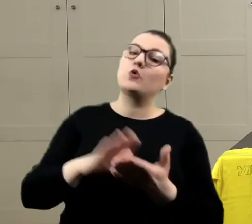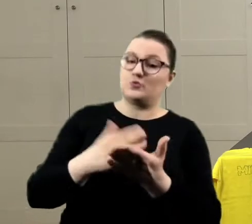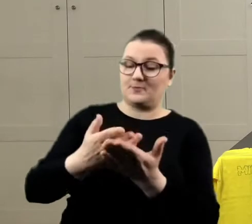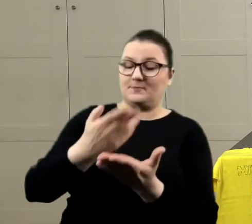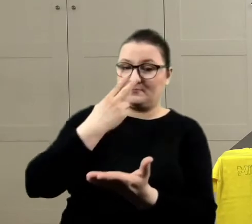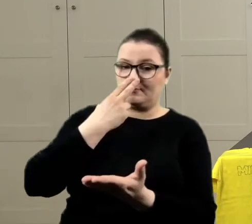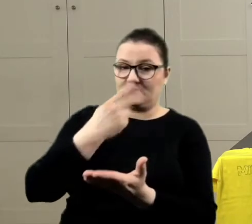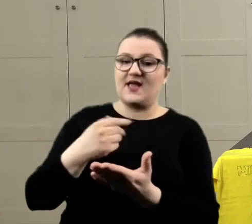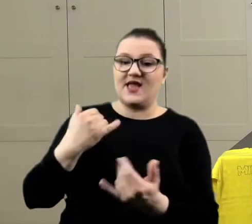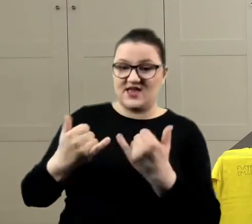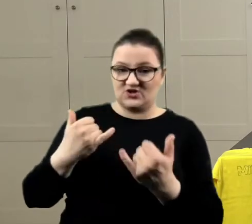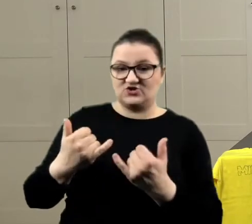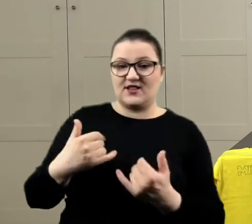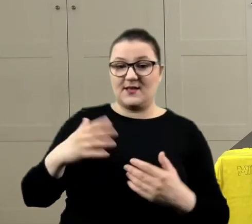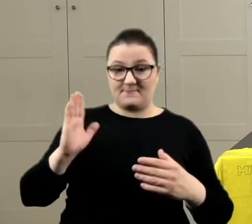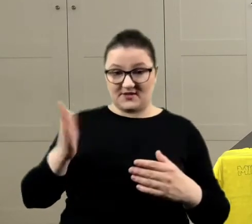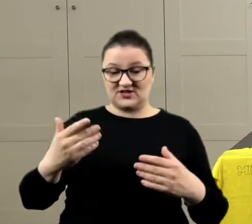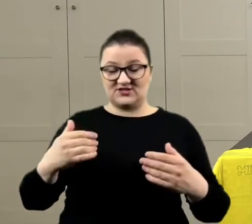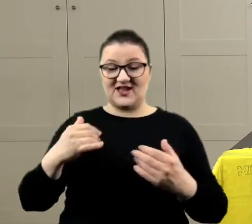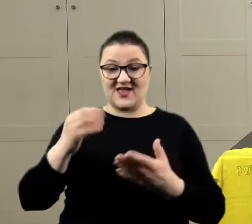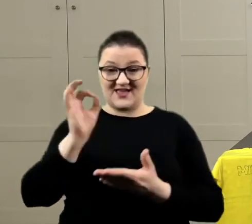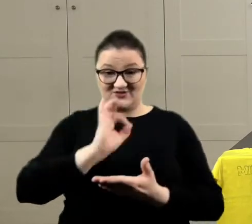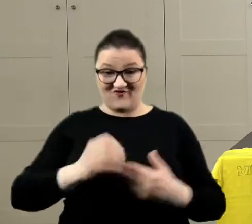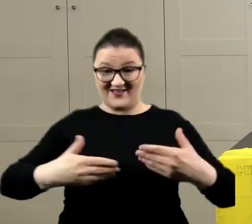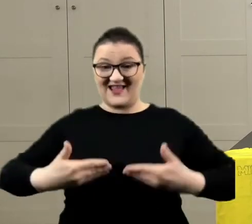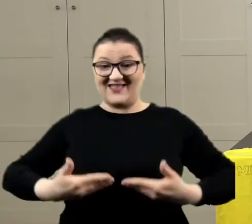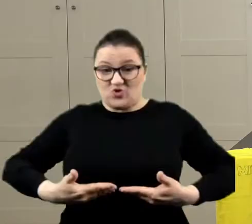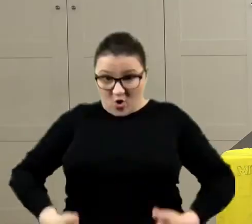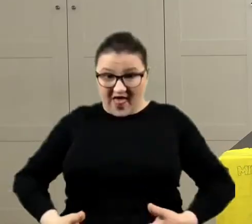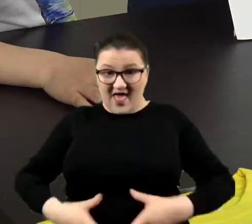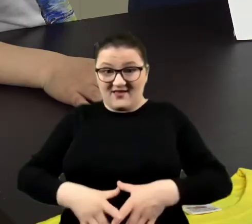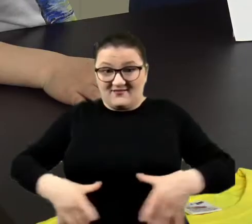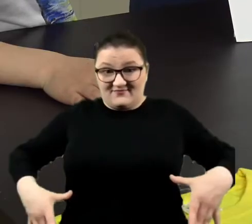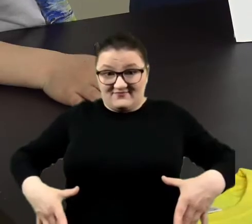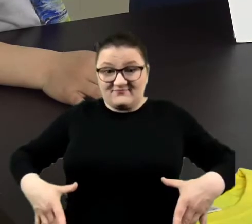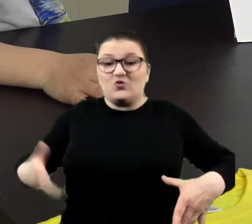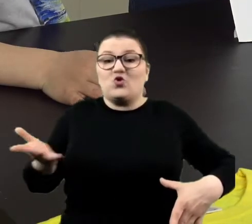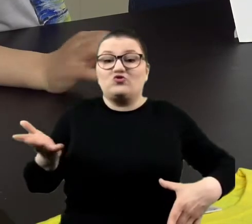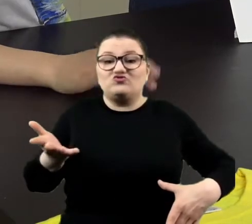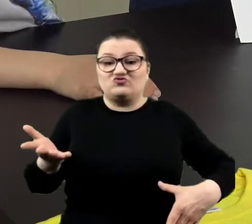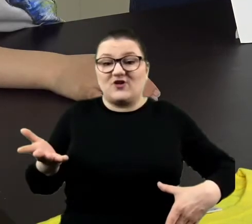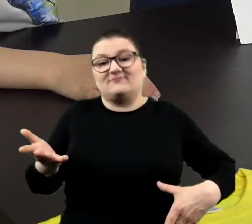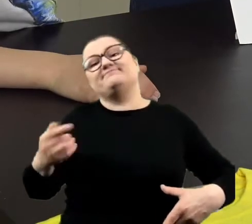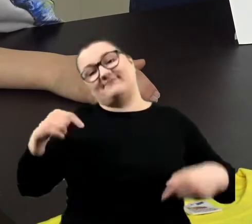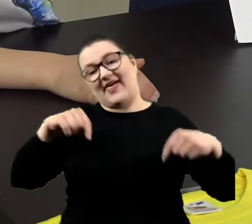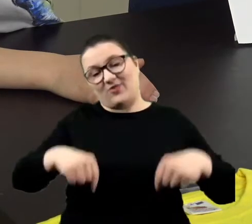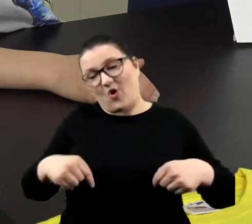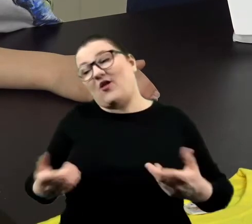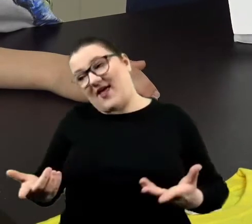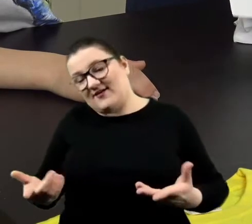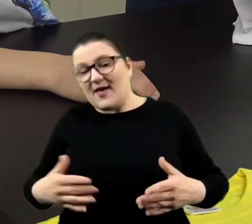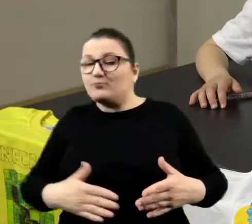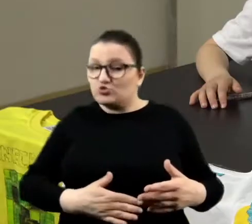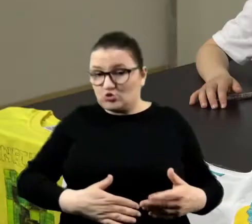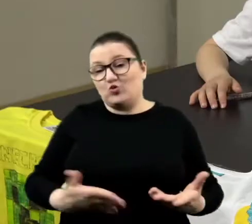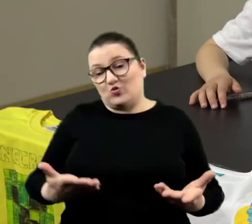jeśli na przykład go będziecie rysowali tutaj, na dole, to gdzie on by był wtedy? Na dole. No tak na brzuchu,